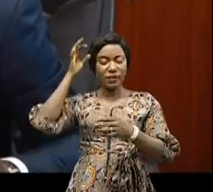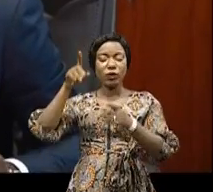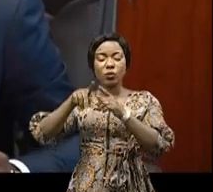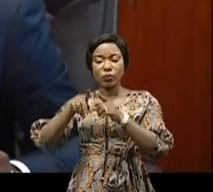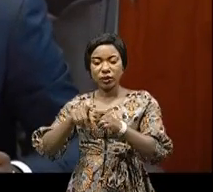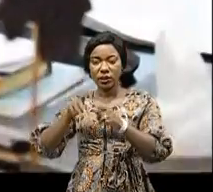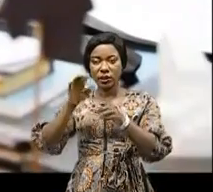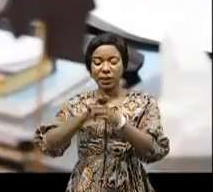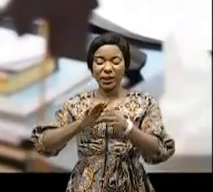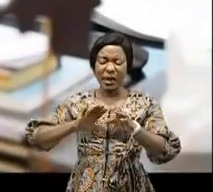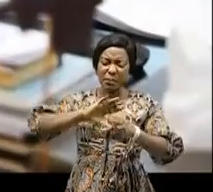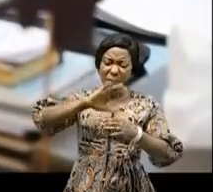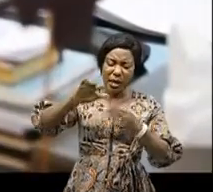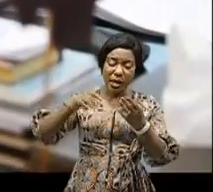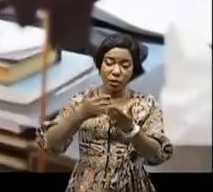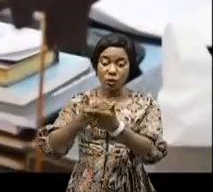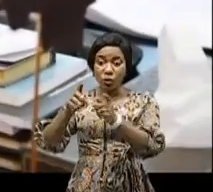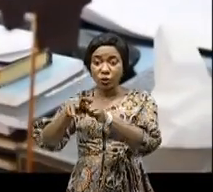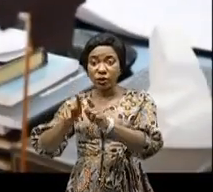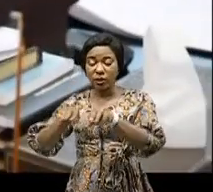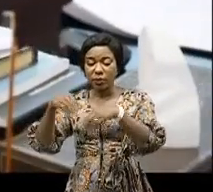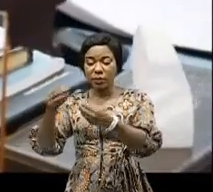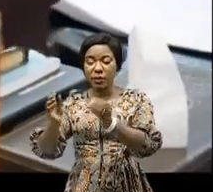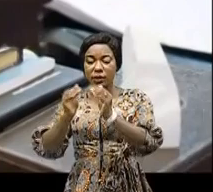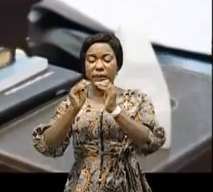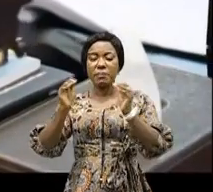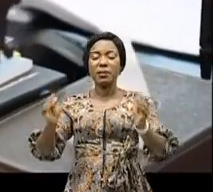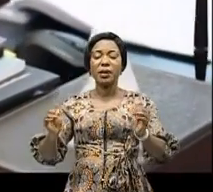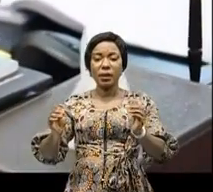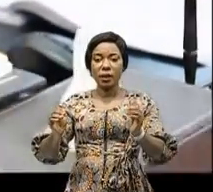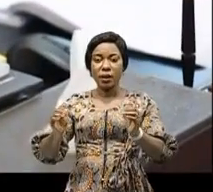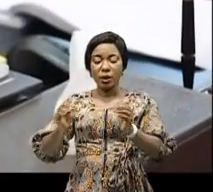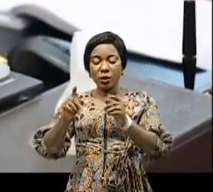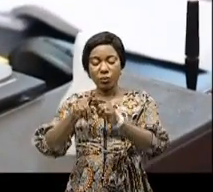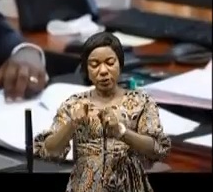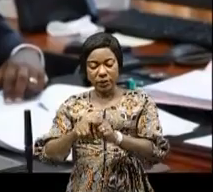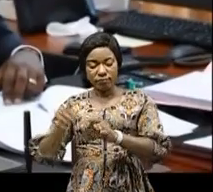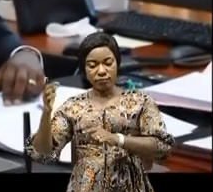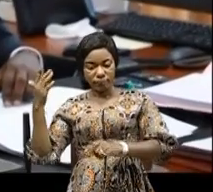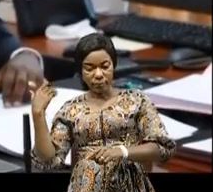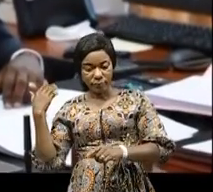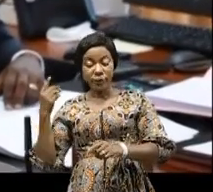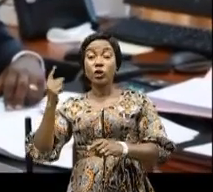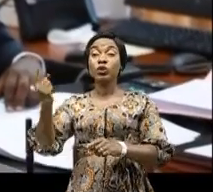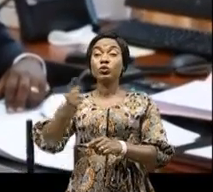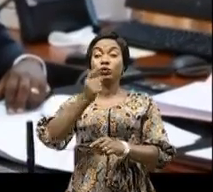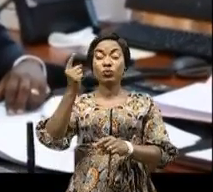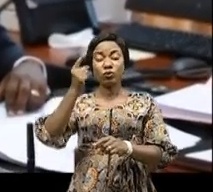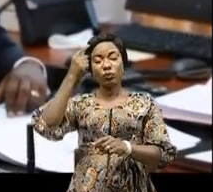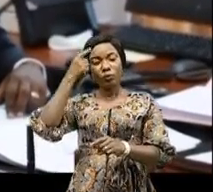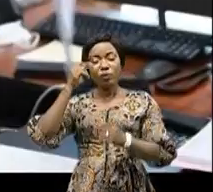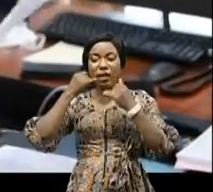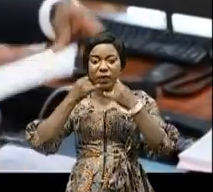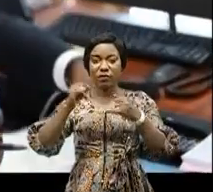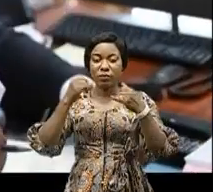sur l'ensemble de francs et consolider les gains des opérations passées. Toujours sur ces chapitres d